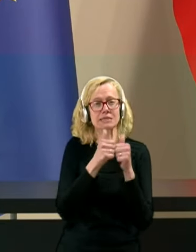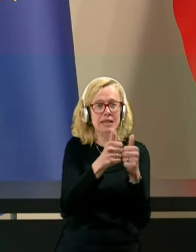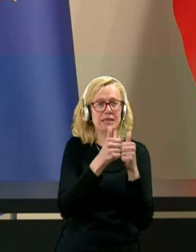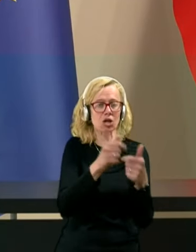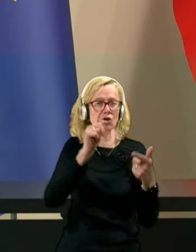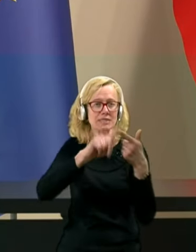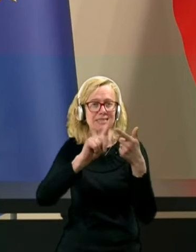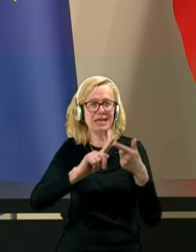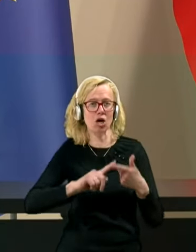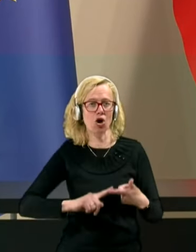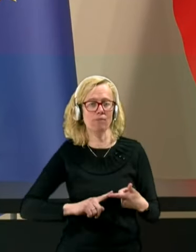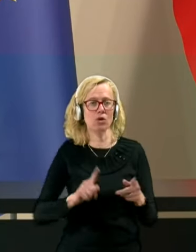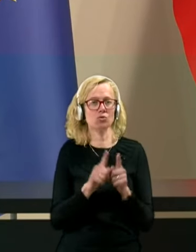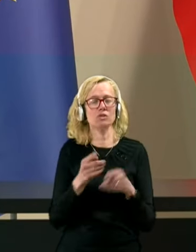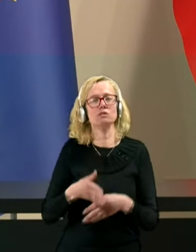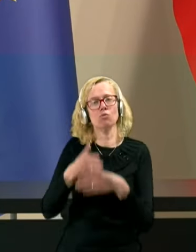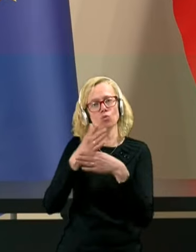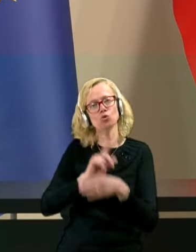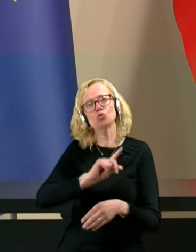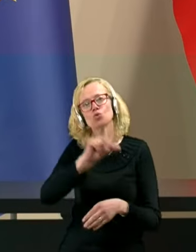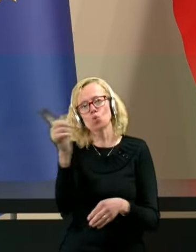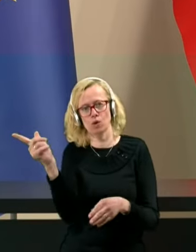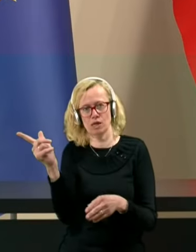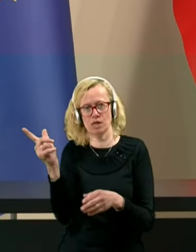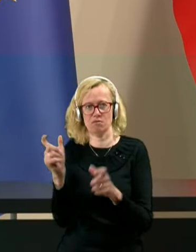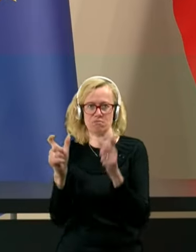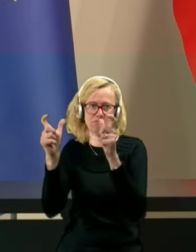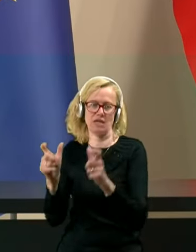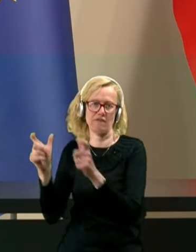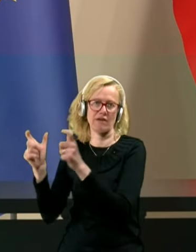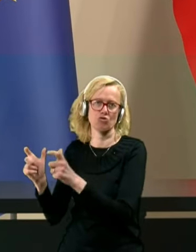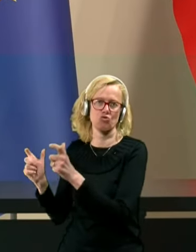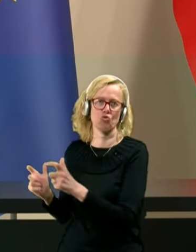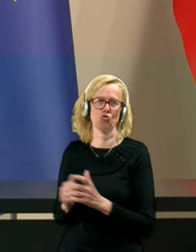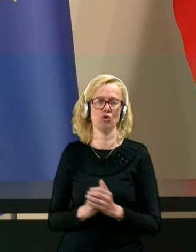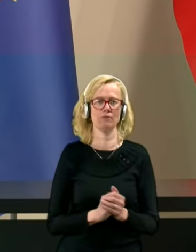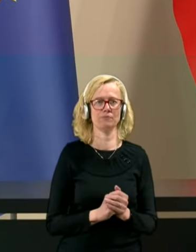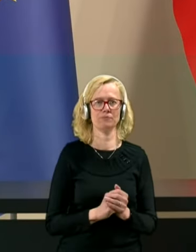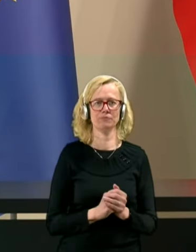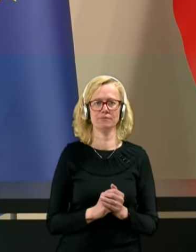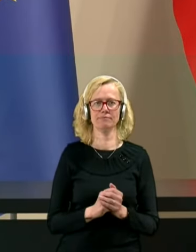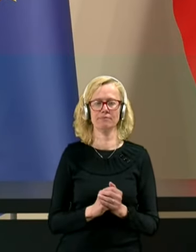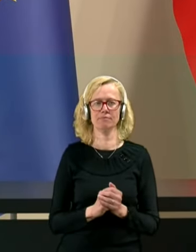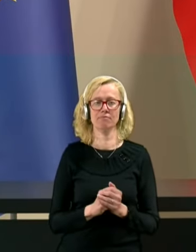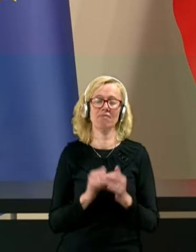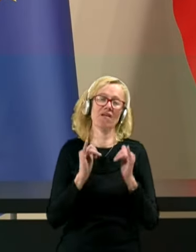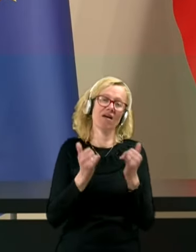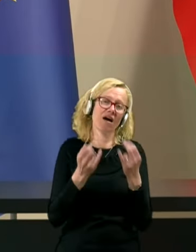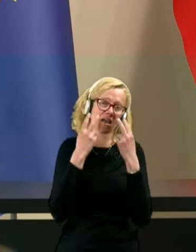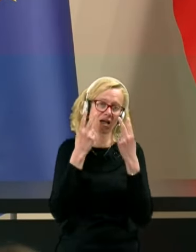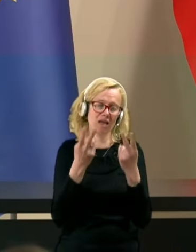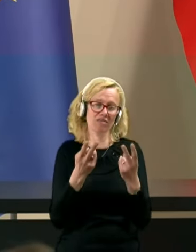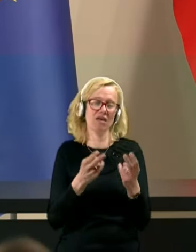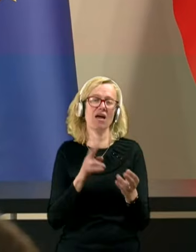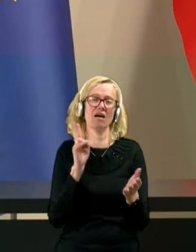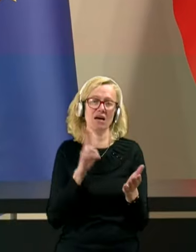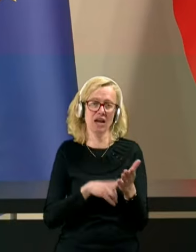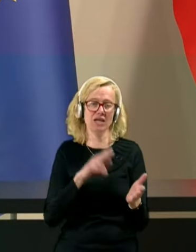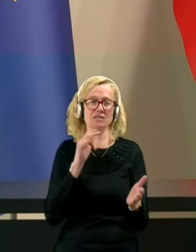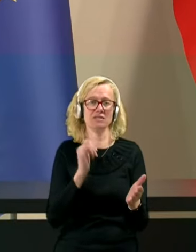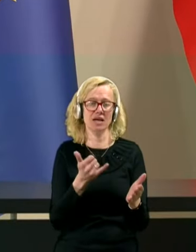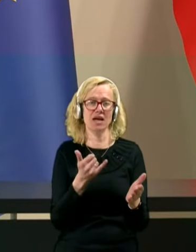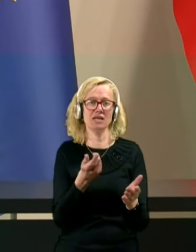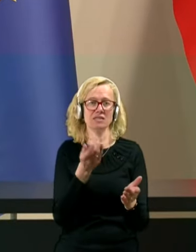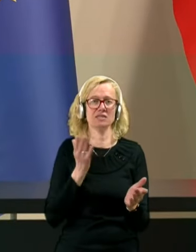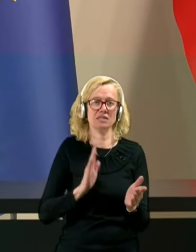s pomočjo tudi drugih infrastruktur. Hvala. Ja, gledajte, drži. V